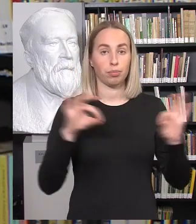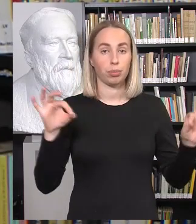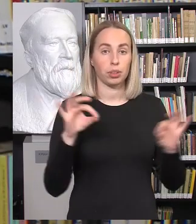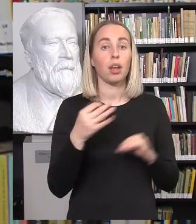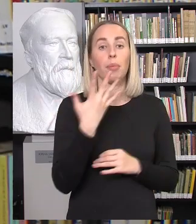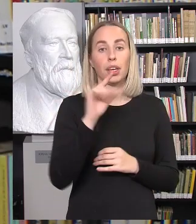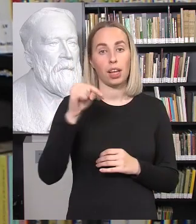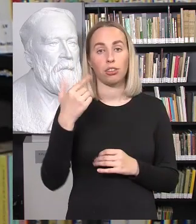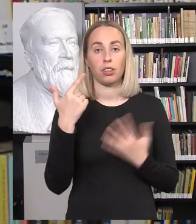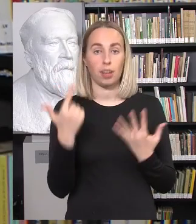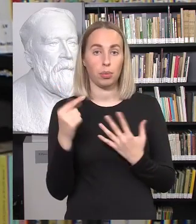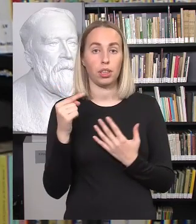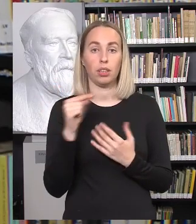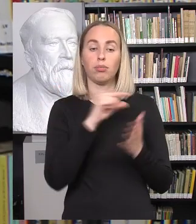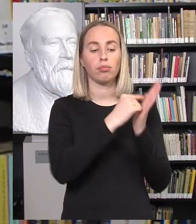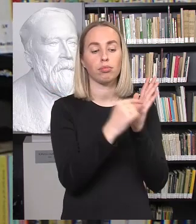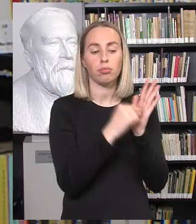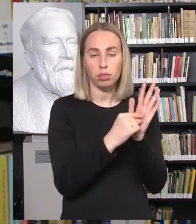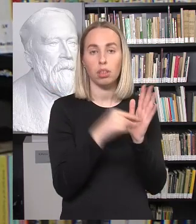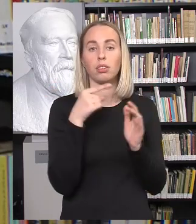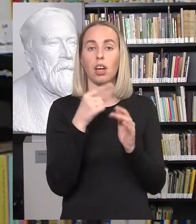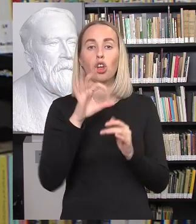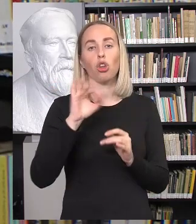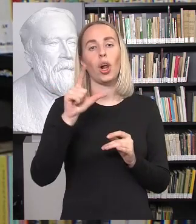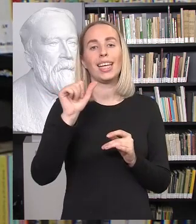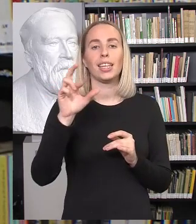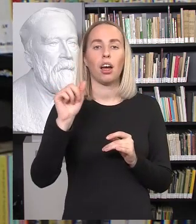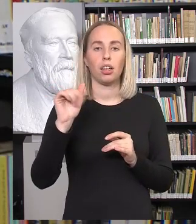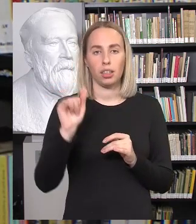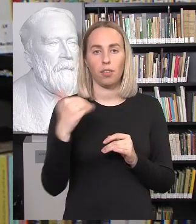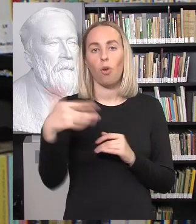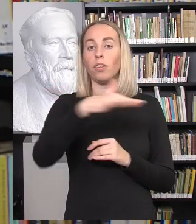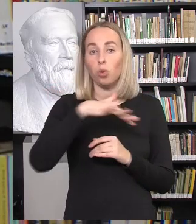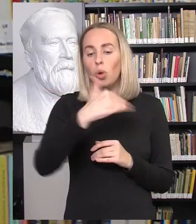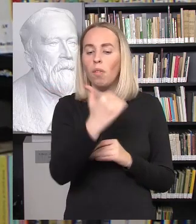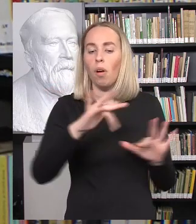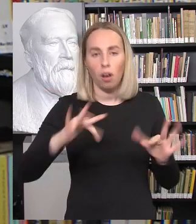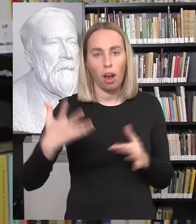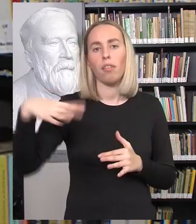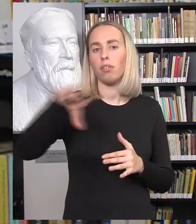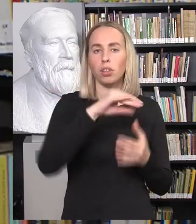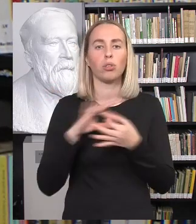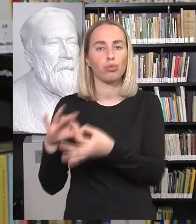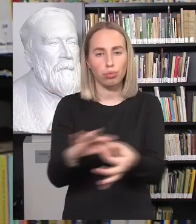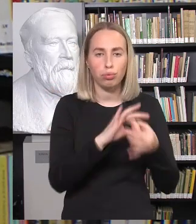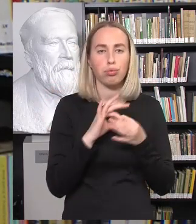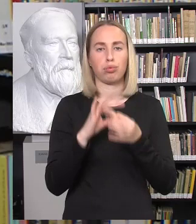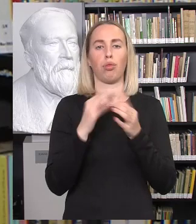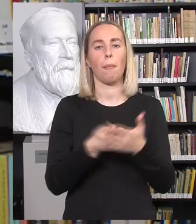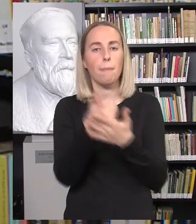punktą, kuriuo nurodyta, kad solidari visuomenė yra tokie, kuri yra susitelkusi, save gerbinti, jaučianti